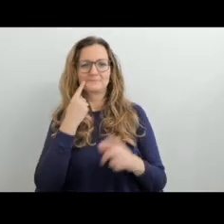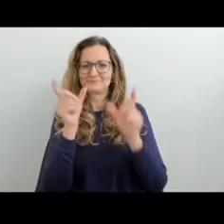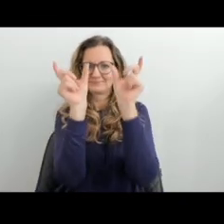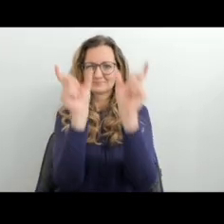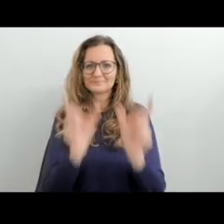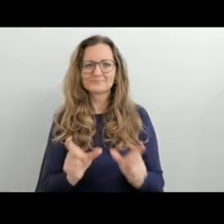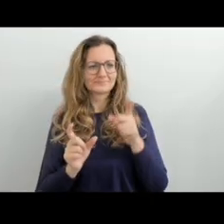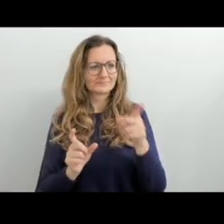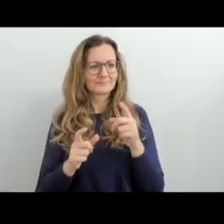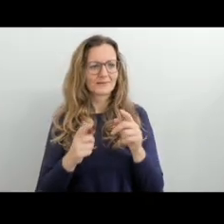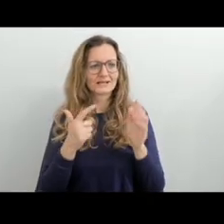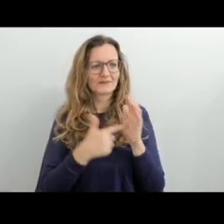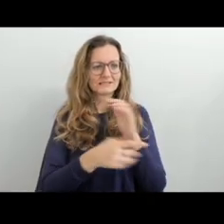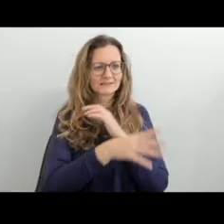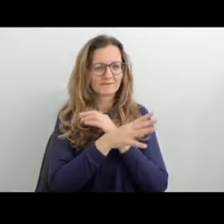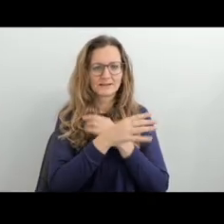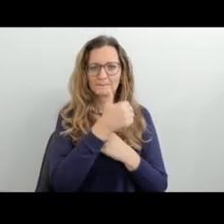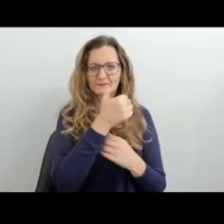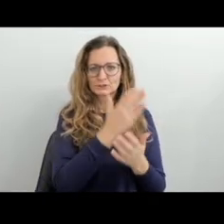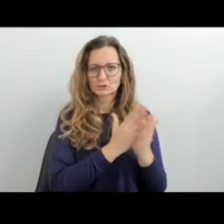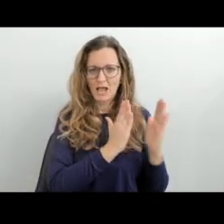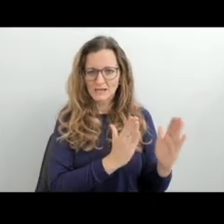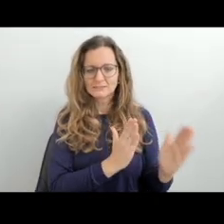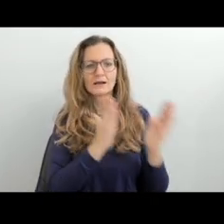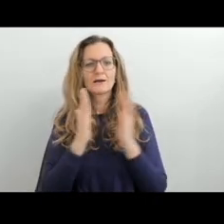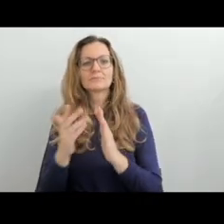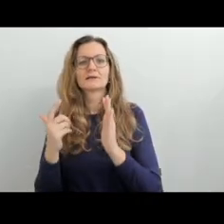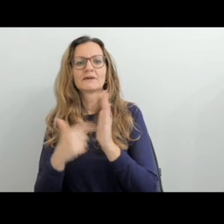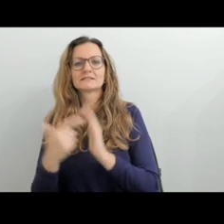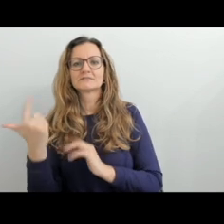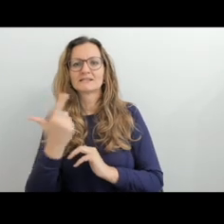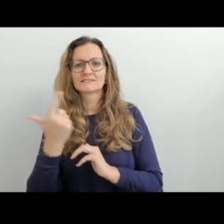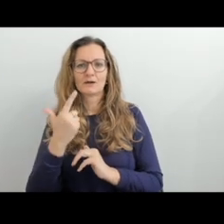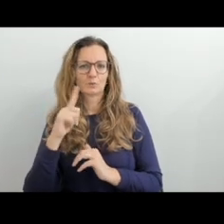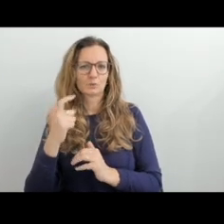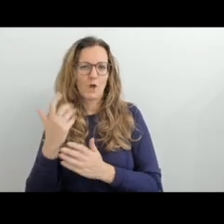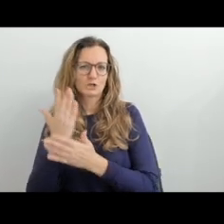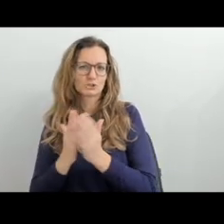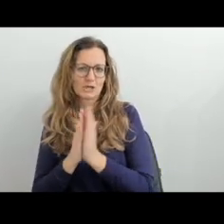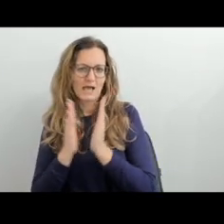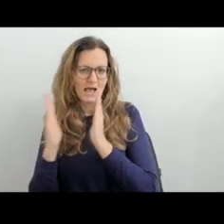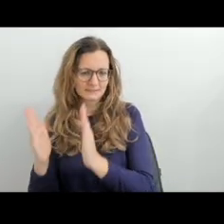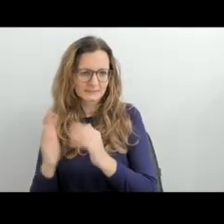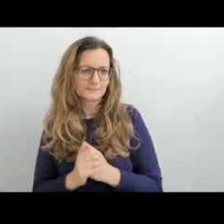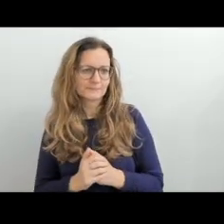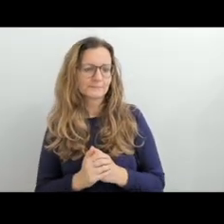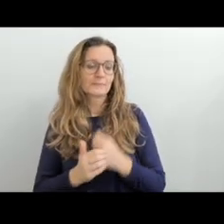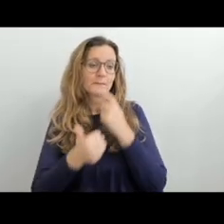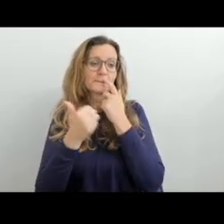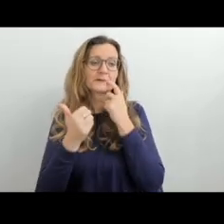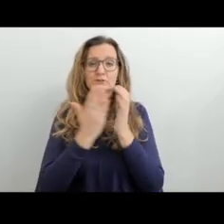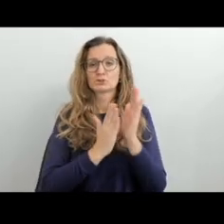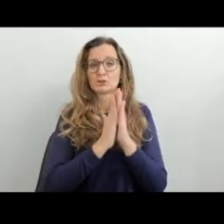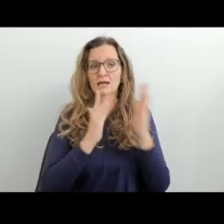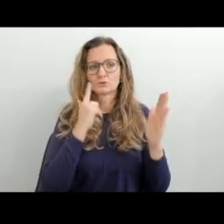nyní oba díly představím. Jak vidíte tady na slajdu, tak první díl vyšel v roce 2019 a druhá